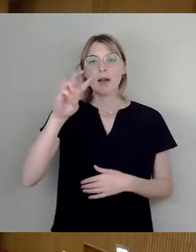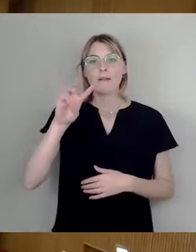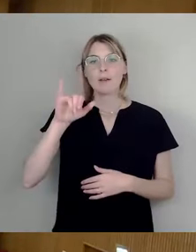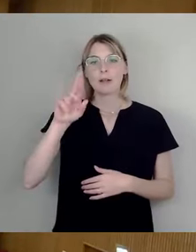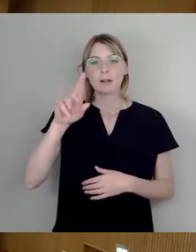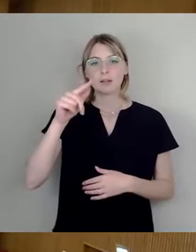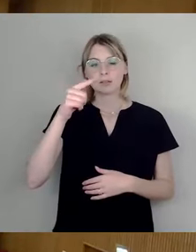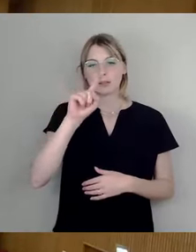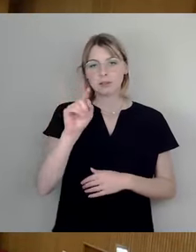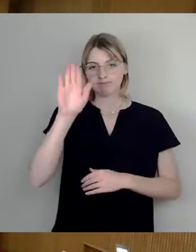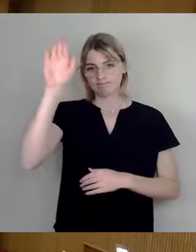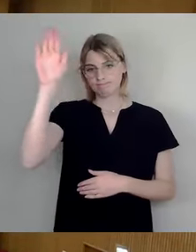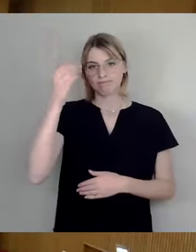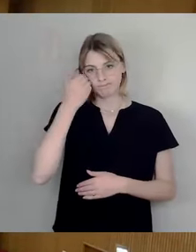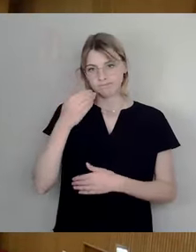Bitte. Bitte.